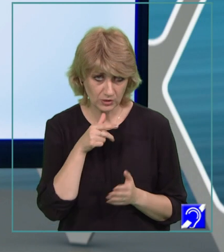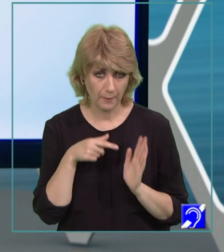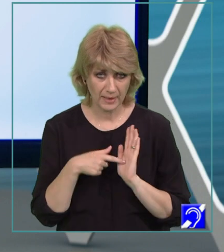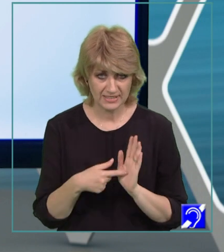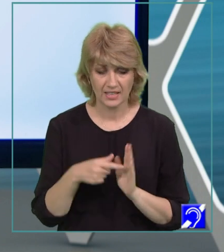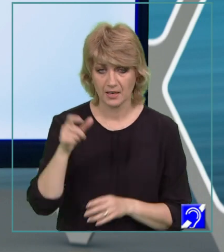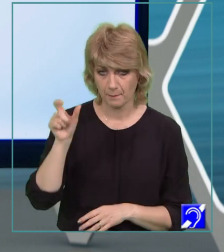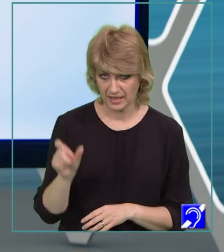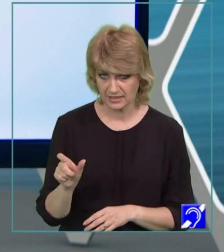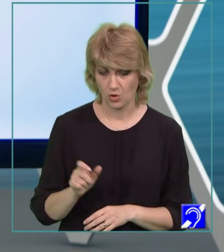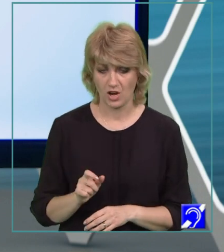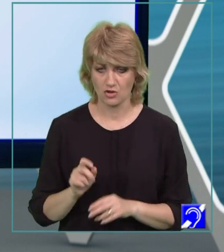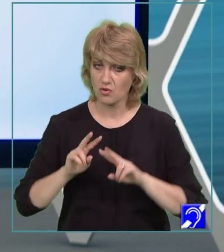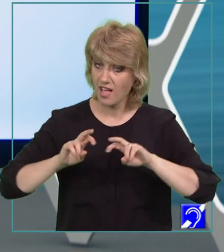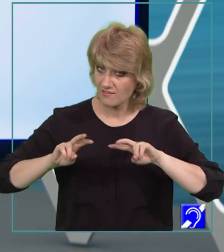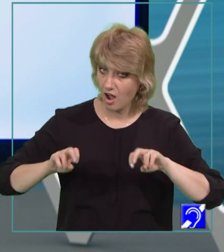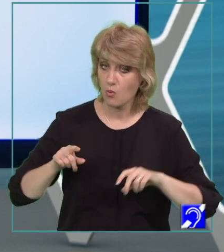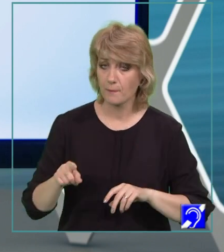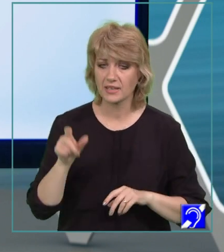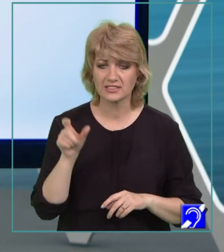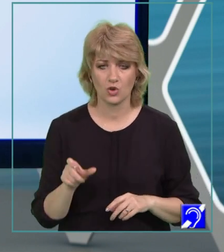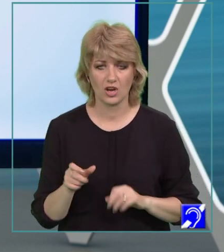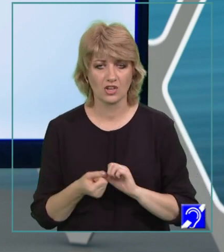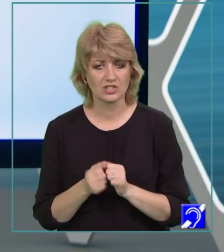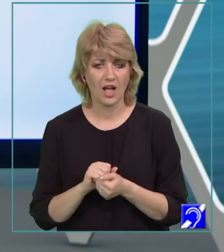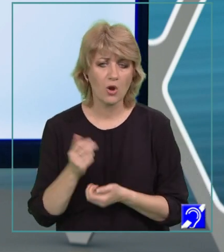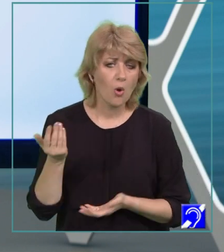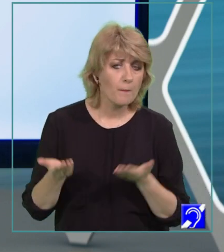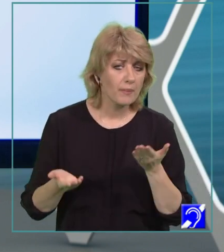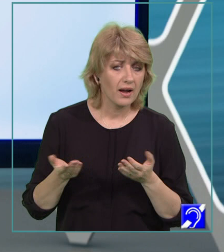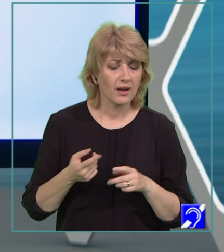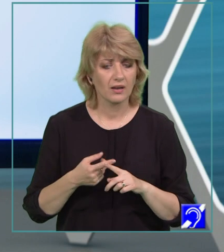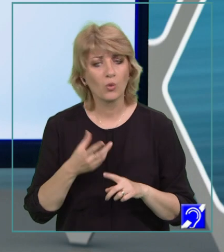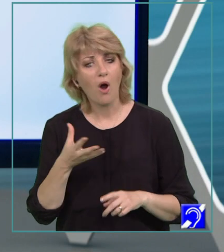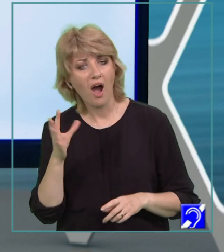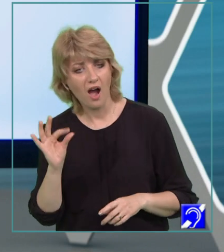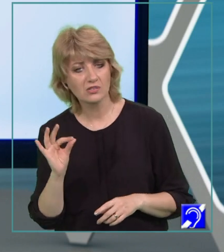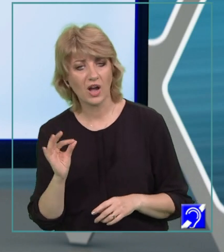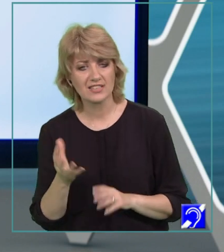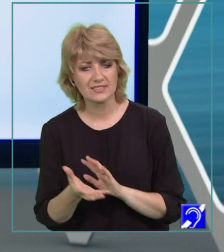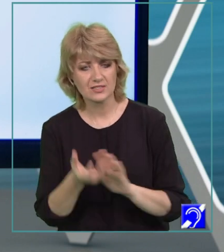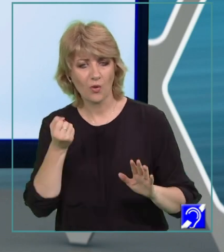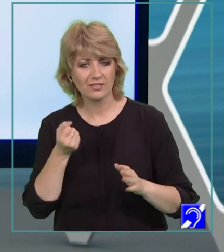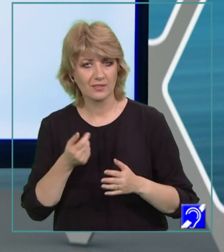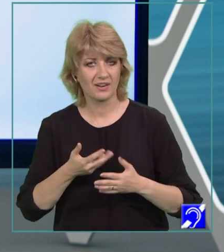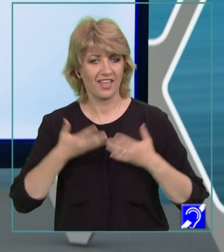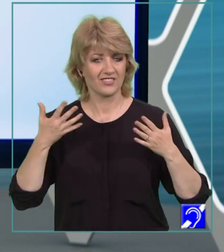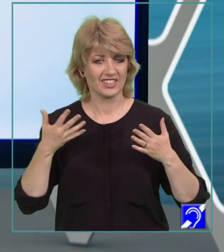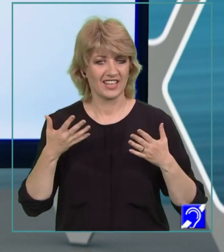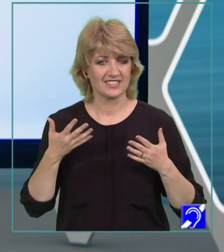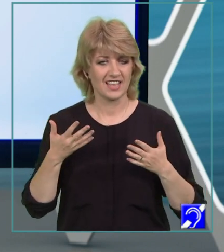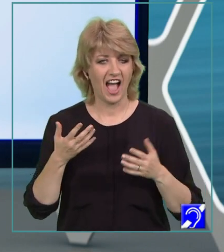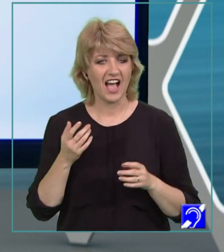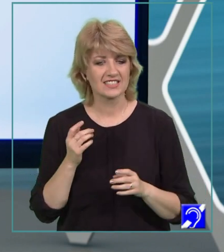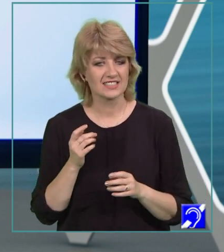personaj, evaluăm personajul sau îl comparăm cu altul ca să-i scoatem în evidență fie